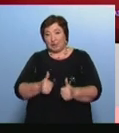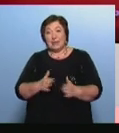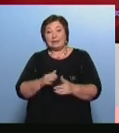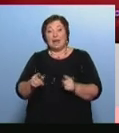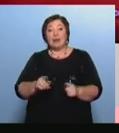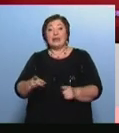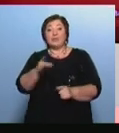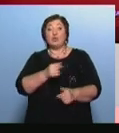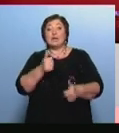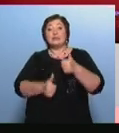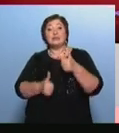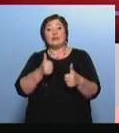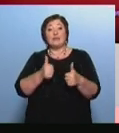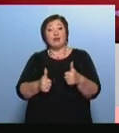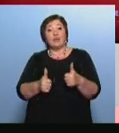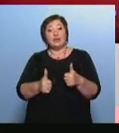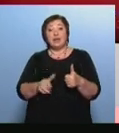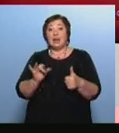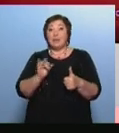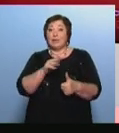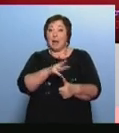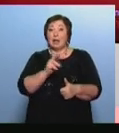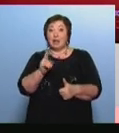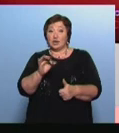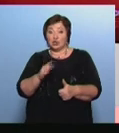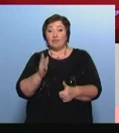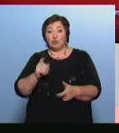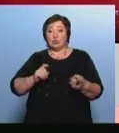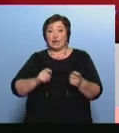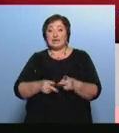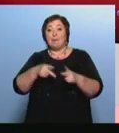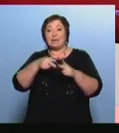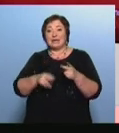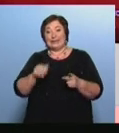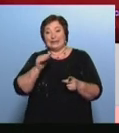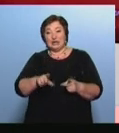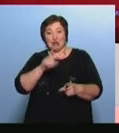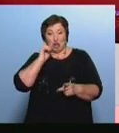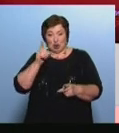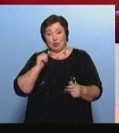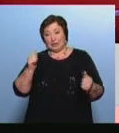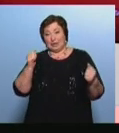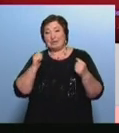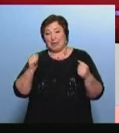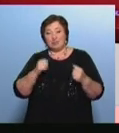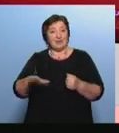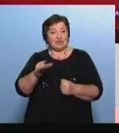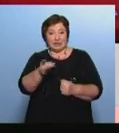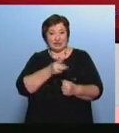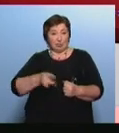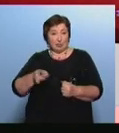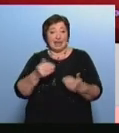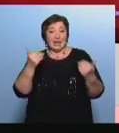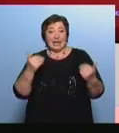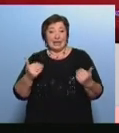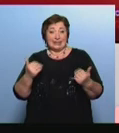республиканских соревнований памяти Михаила Калашникова Будут бороться полторы тысячи юных спортсменов со всей республики С героями матча